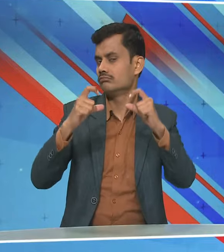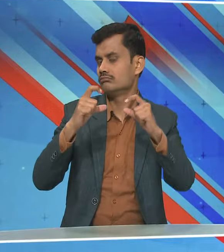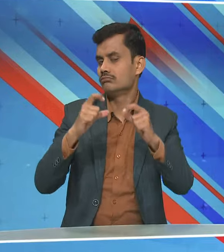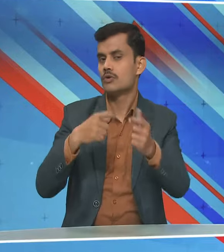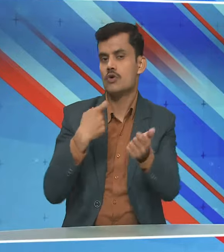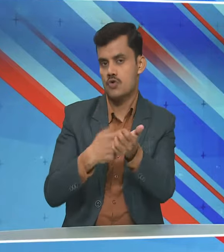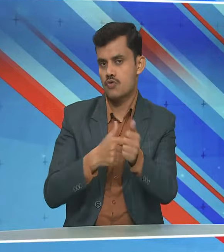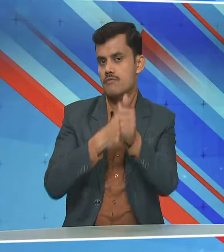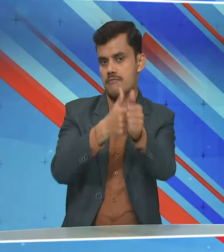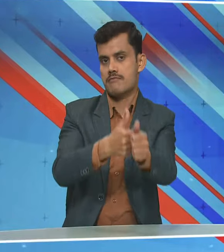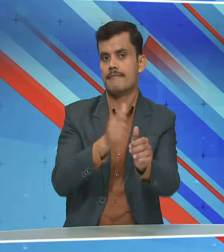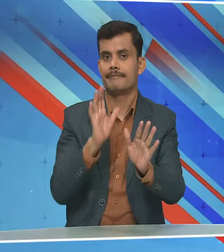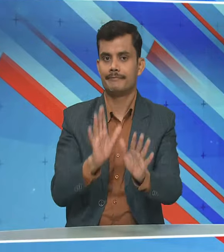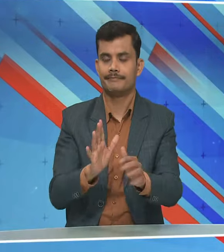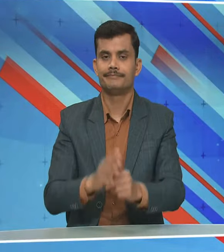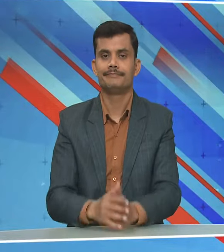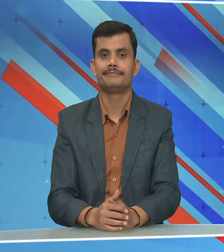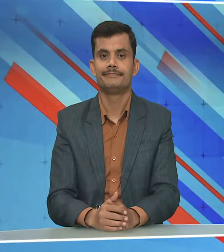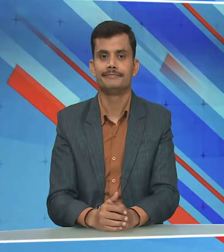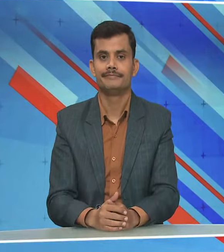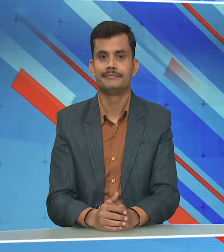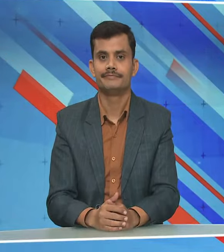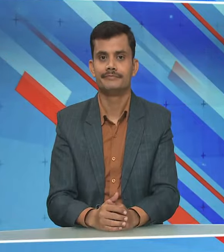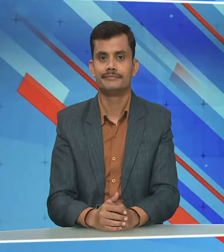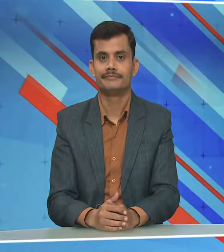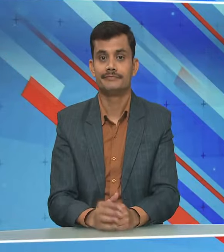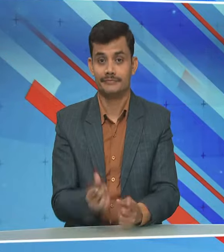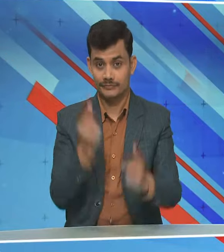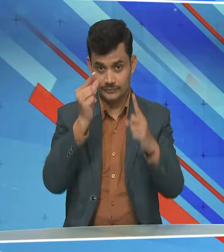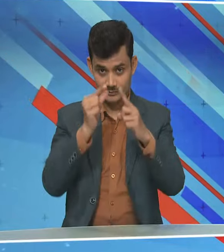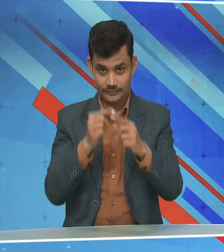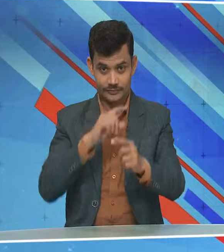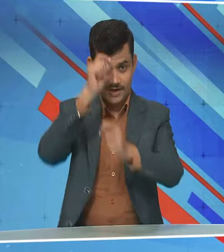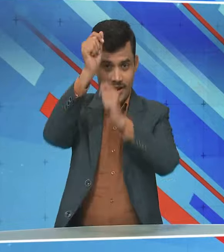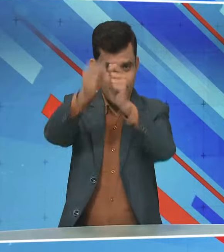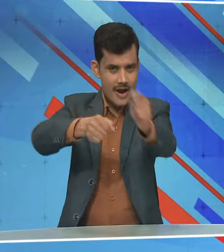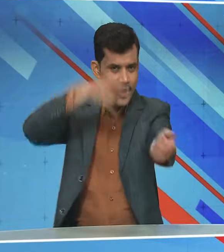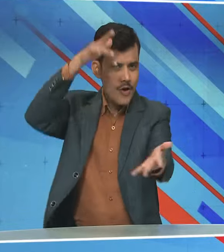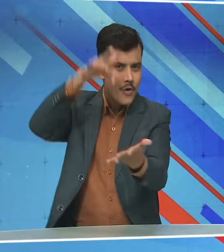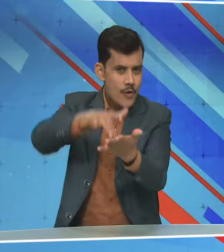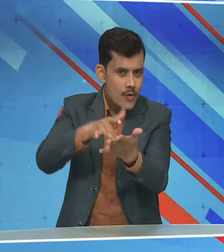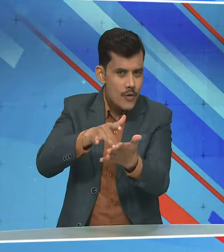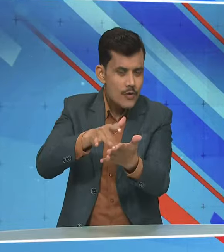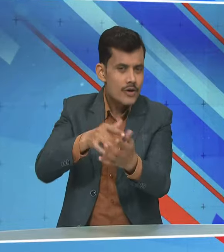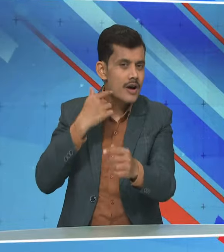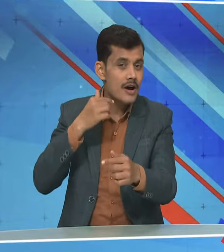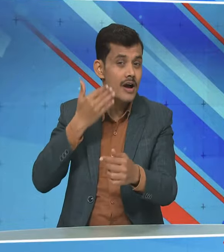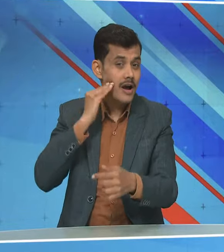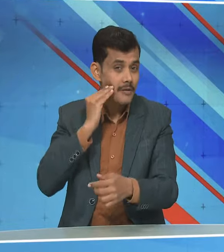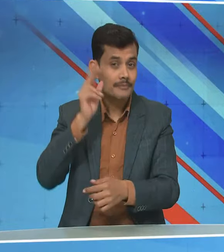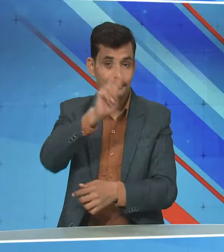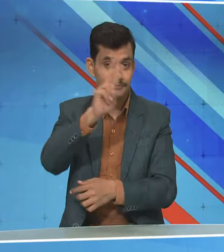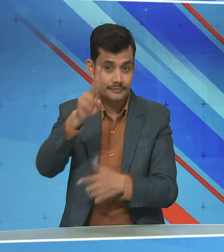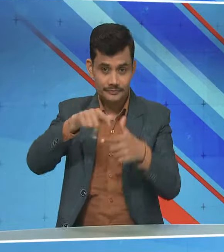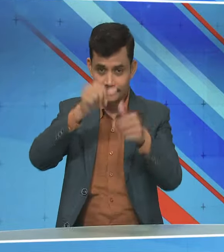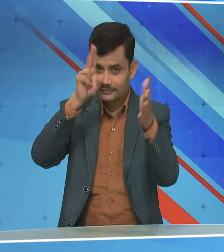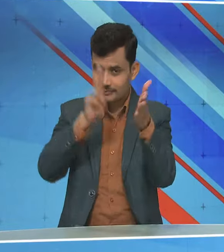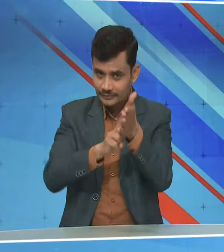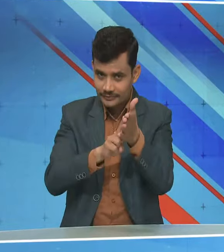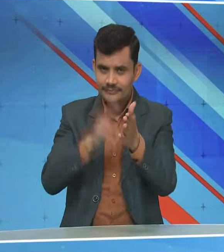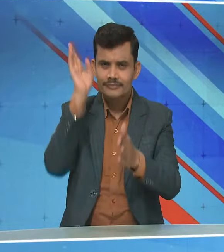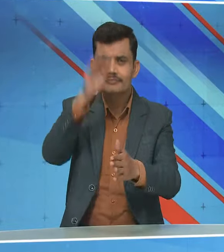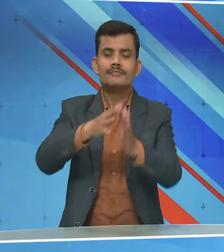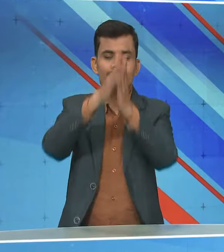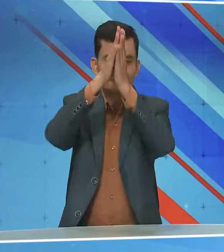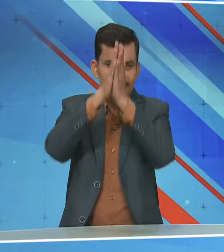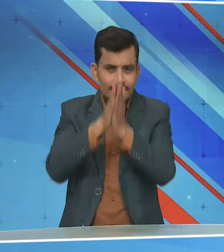करा रहे हैं और आयोध्या में 22 जनवरी को श्री राम जनभूमी मंदर में होने जा